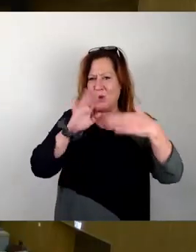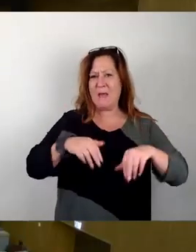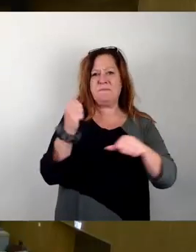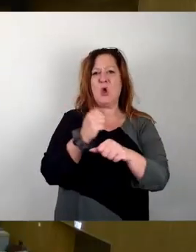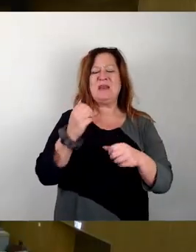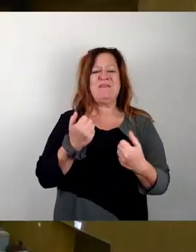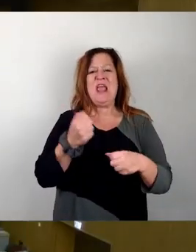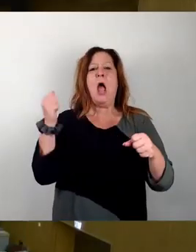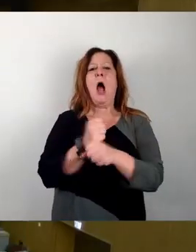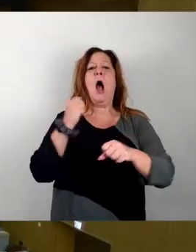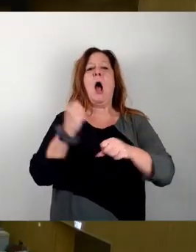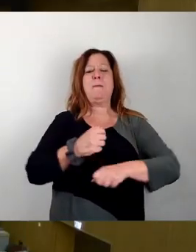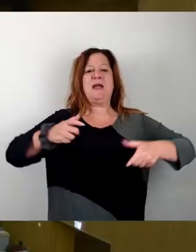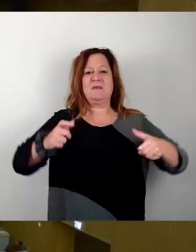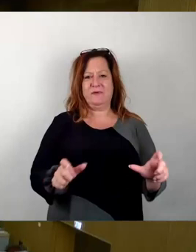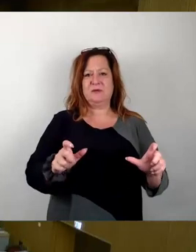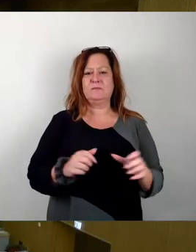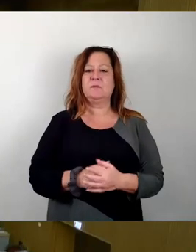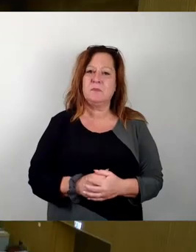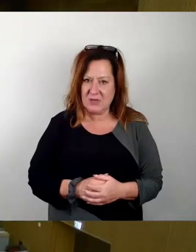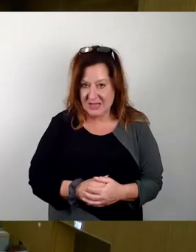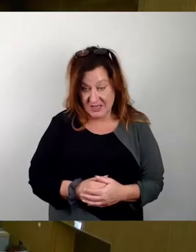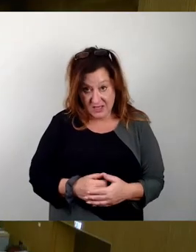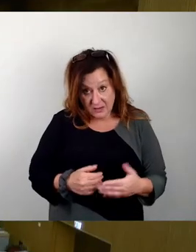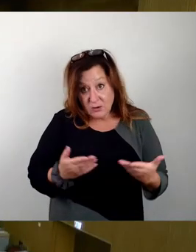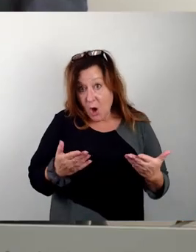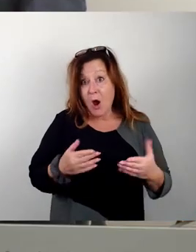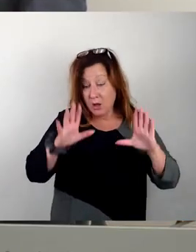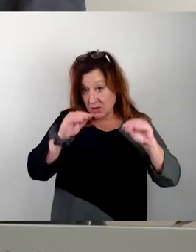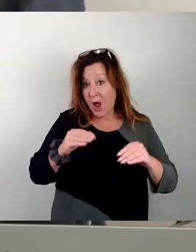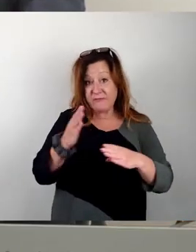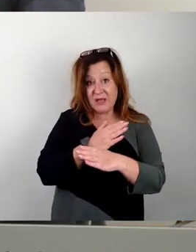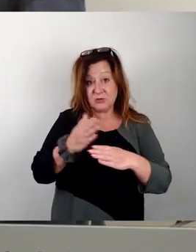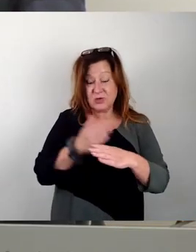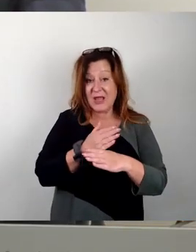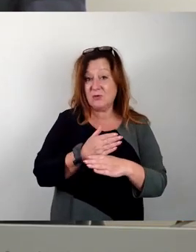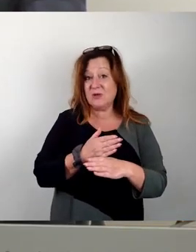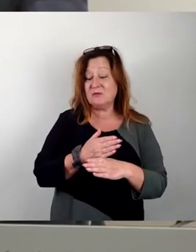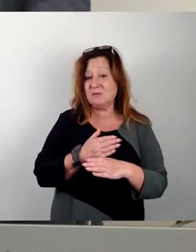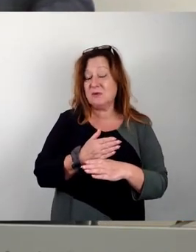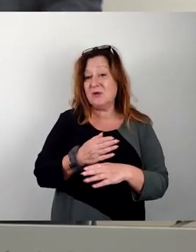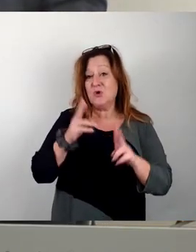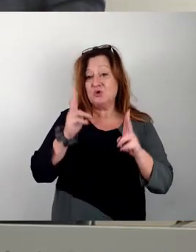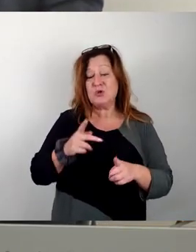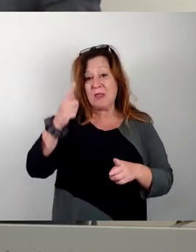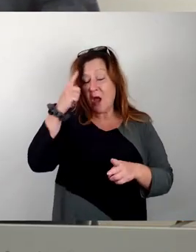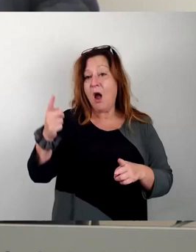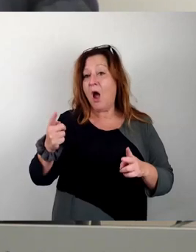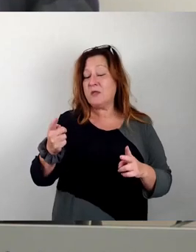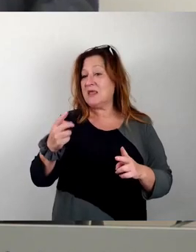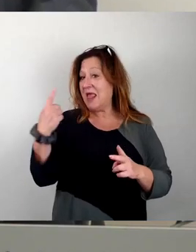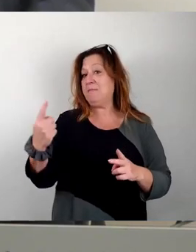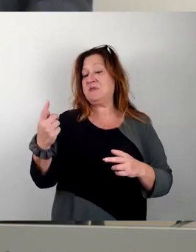So, also rechtmäßig ist es auf jeden Fall, weil der Stadtrat ist jederzeit Herr der Tagesordnung und kann beschließen,